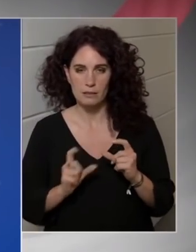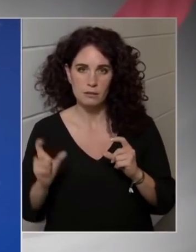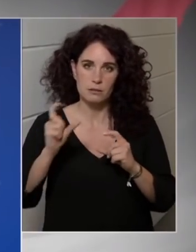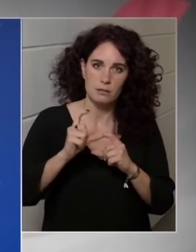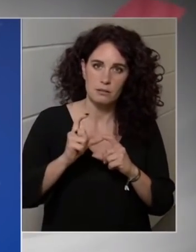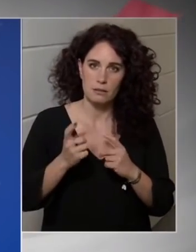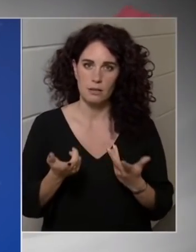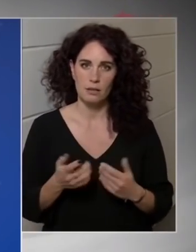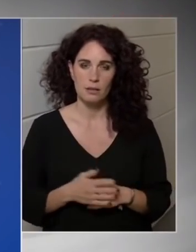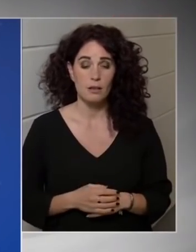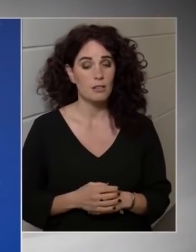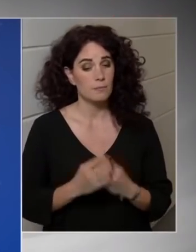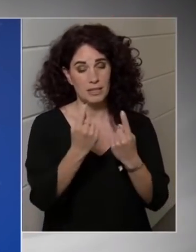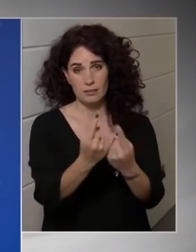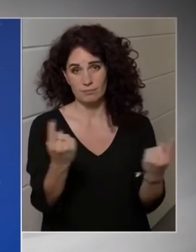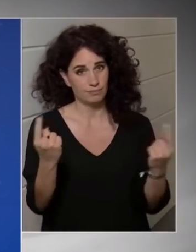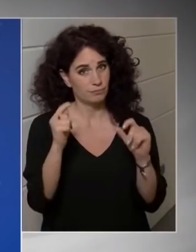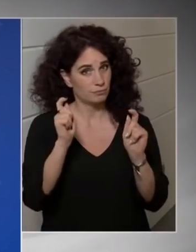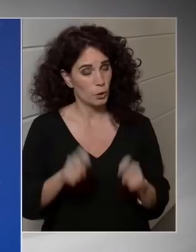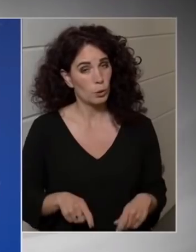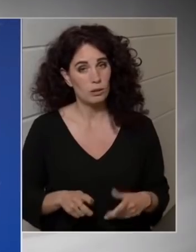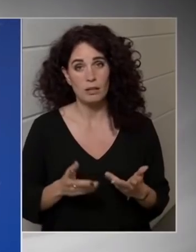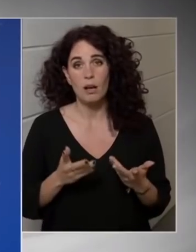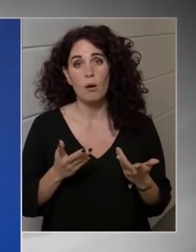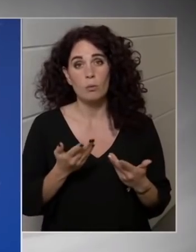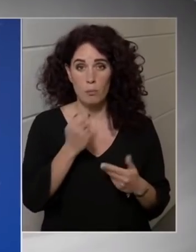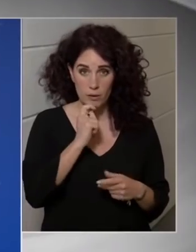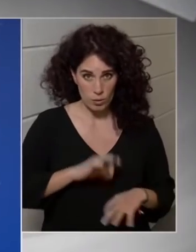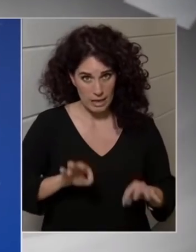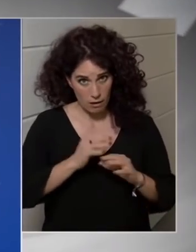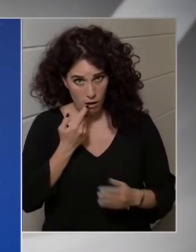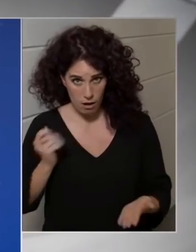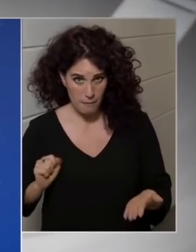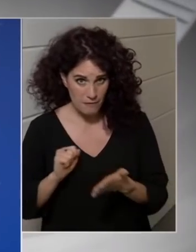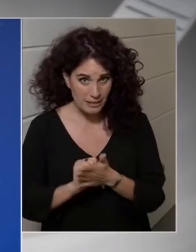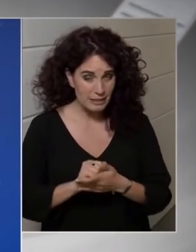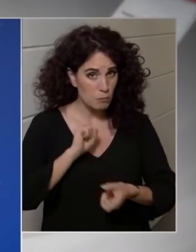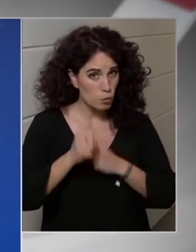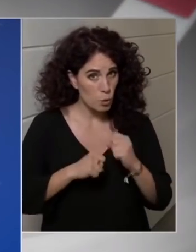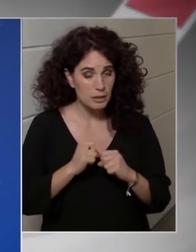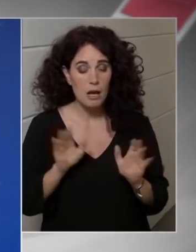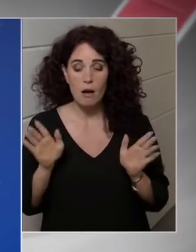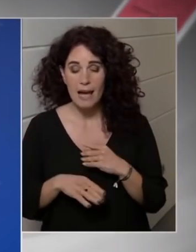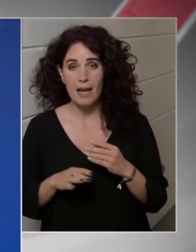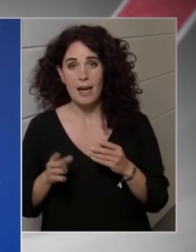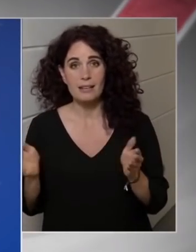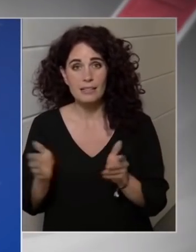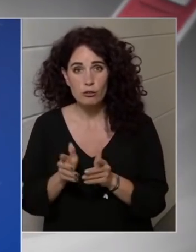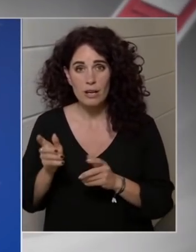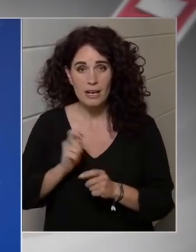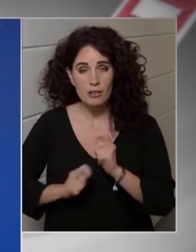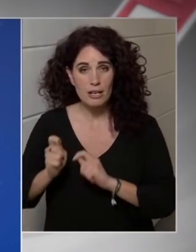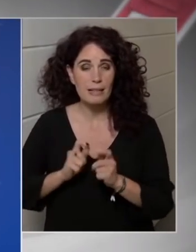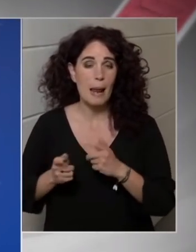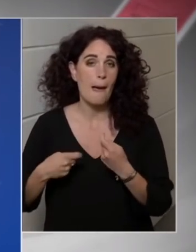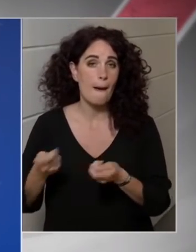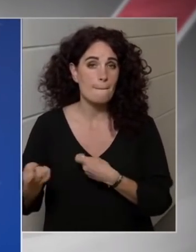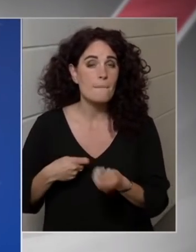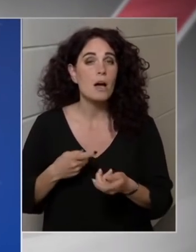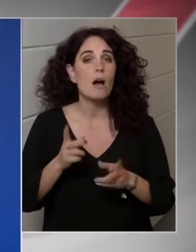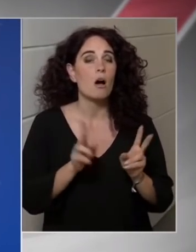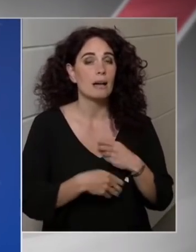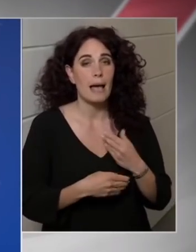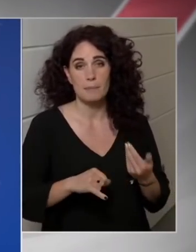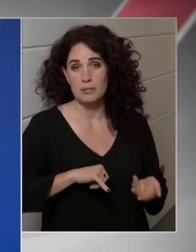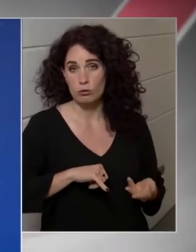személyes döntésük, hogy Magyarországon akar-e belefektetni és itt működni, akár a kiskereskedelemet tekinten, akár pedig a biztosító